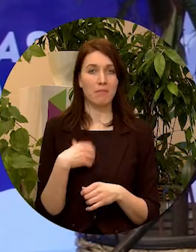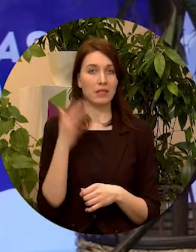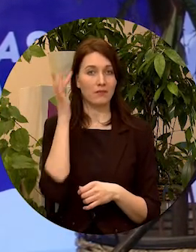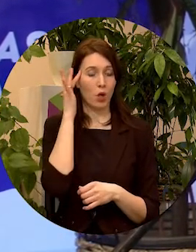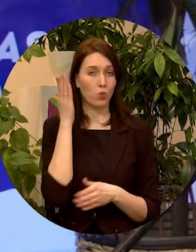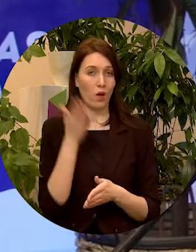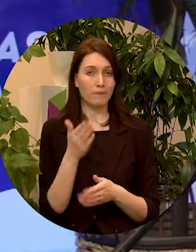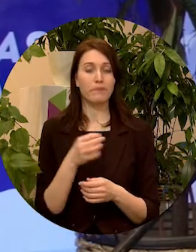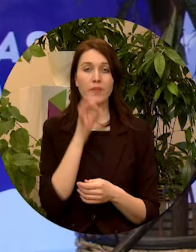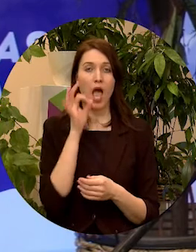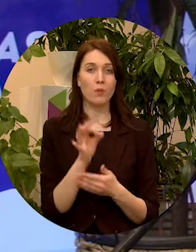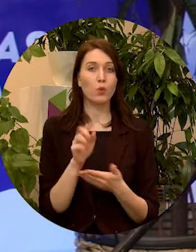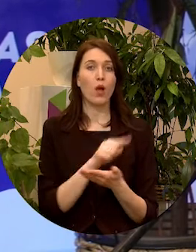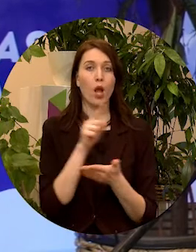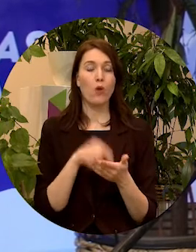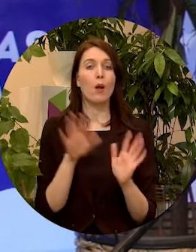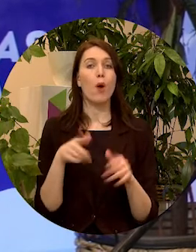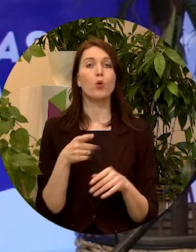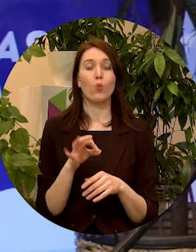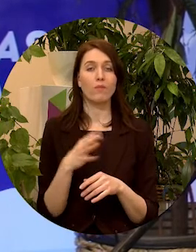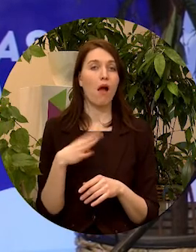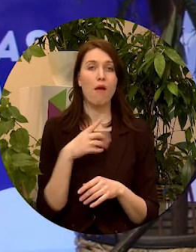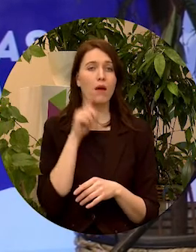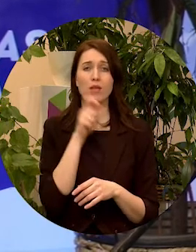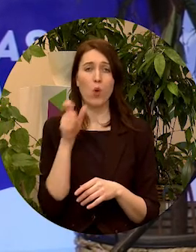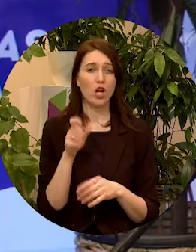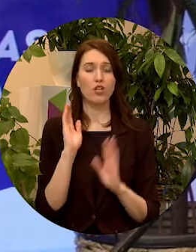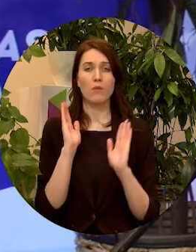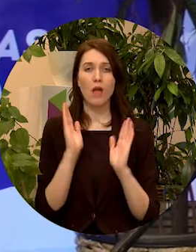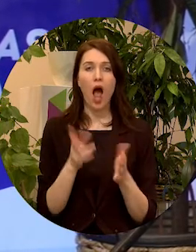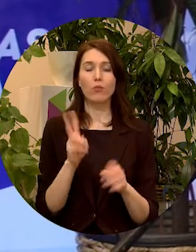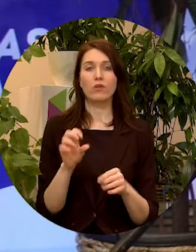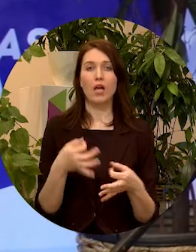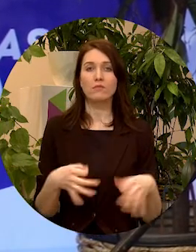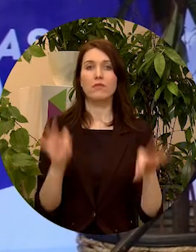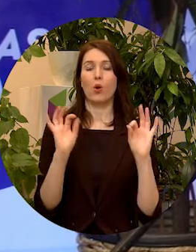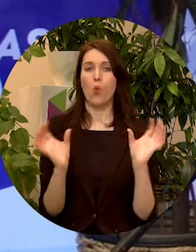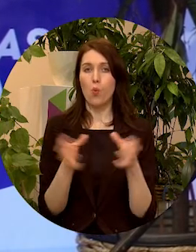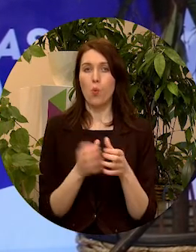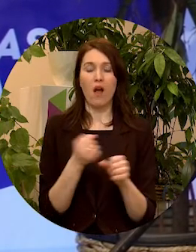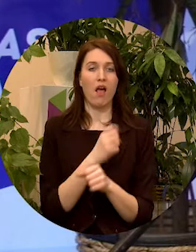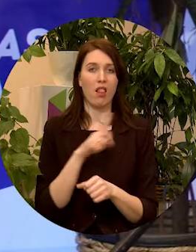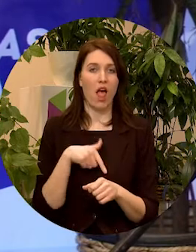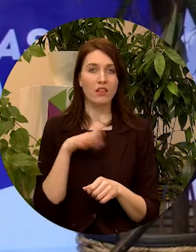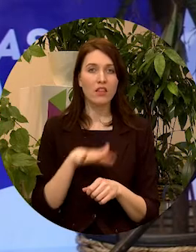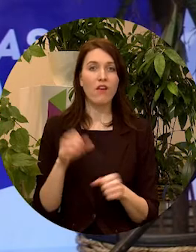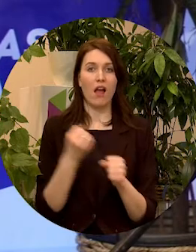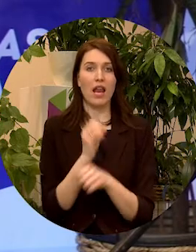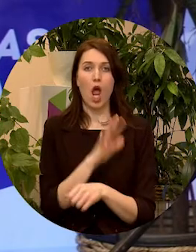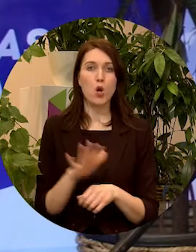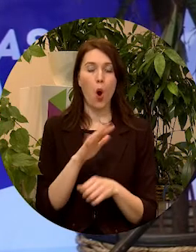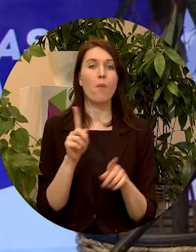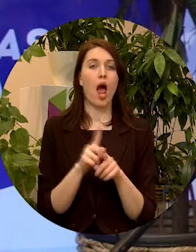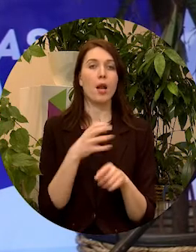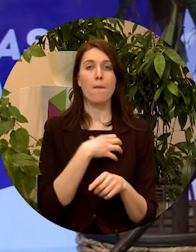Un atbildot uz jautājumu par to, kāpēc jauniešiem ir jābūt kā prioritārai grupai gan Latvijā, gan Eiropā, gan